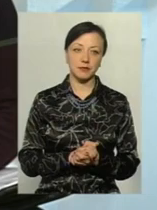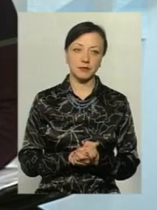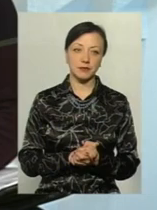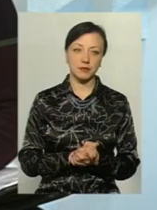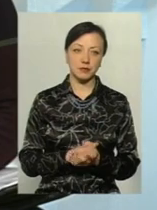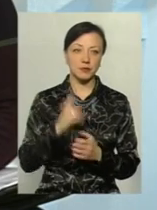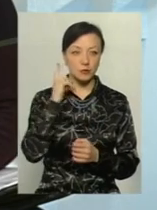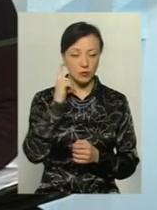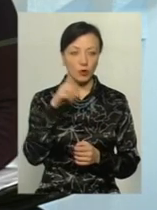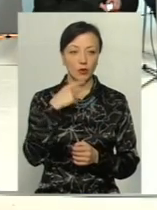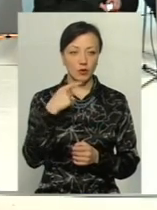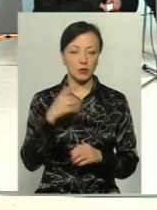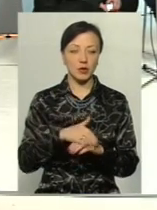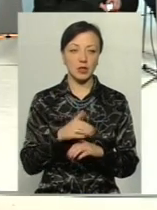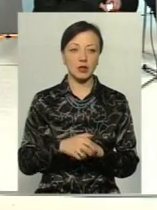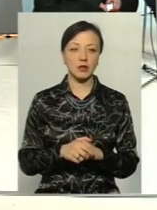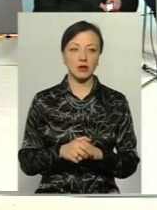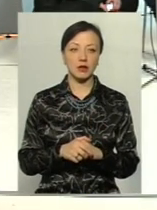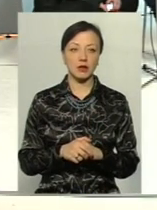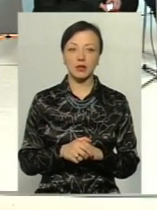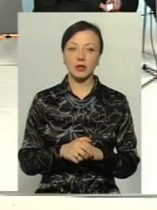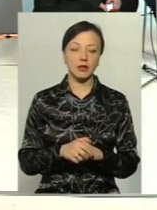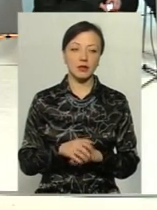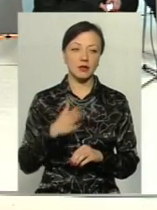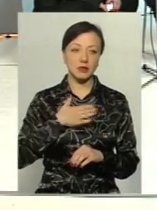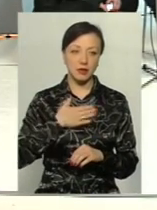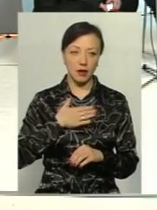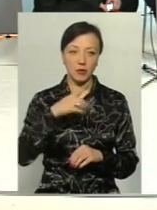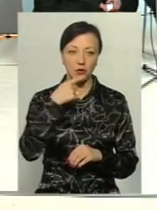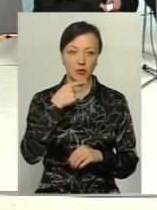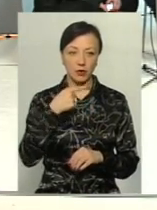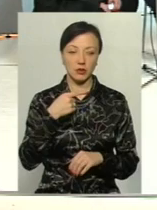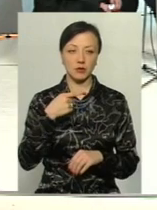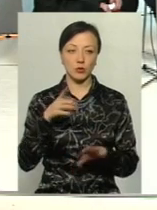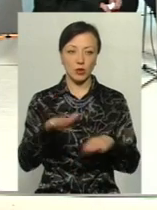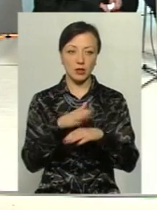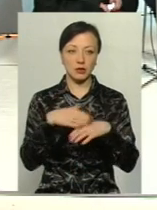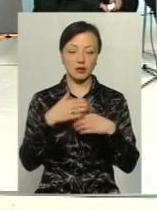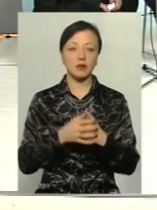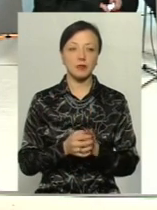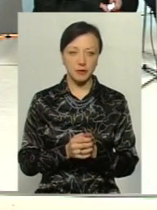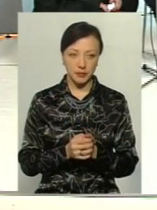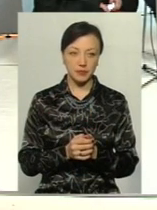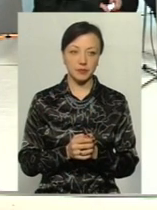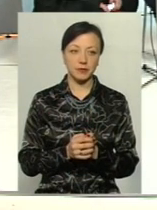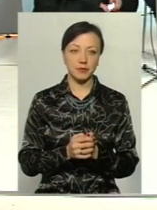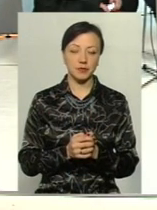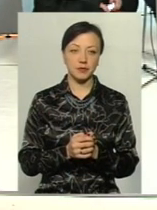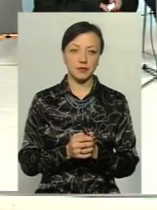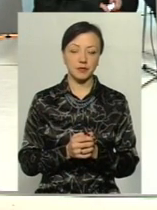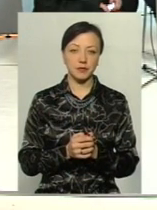Ми вас чуємо. Говоріть, будь ласка. Я з оператором говорю, так. Ви говорите зі студією. Говоріть, будь ласка. Зі студією.